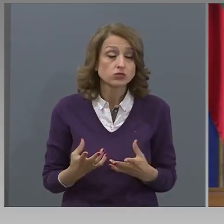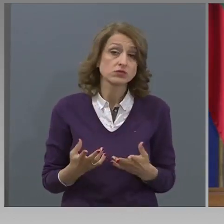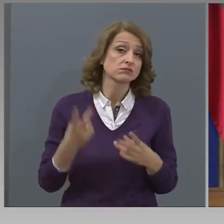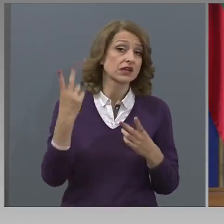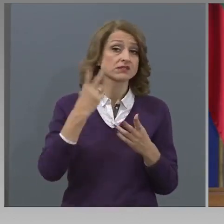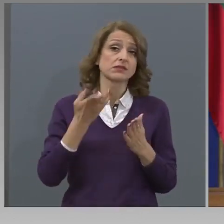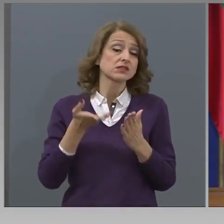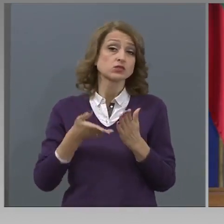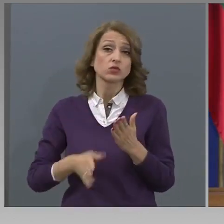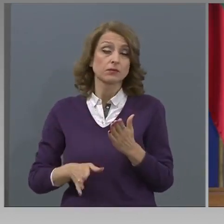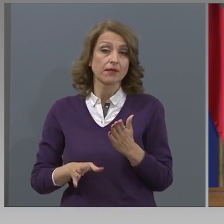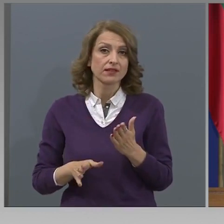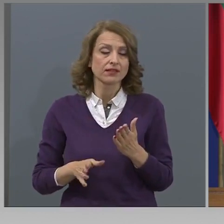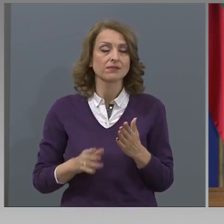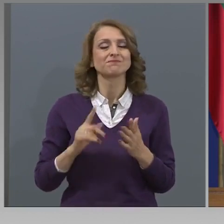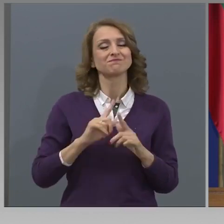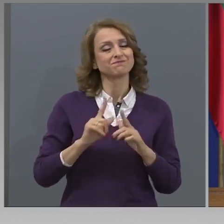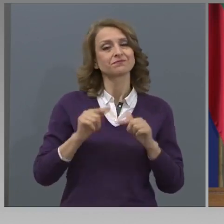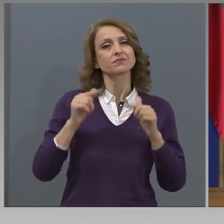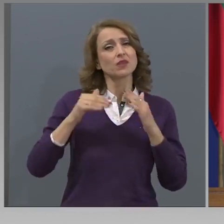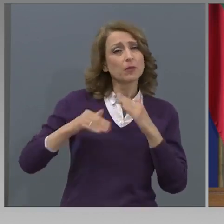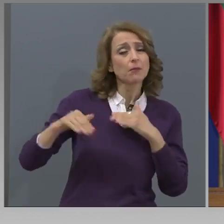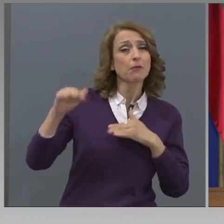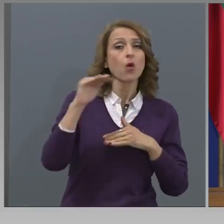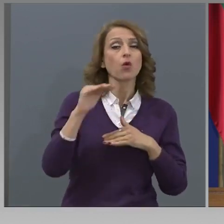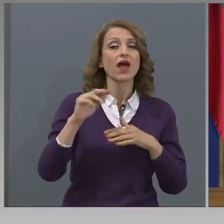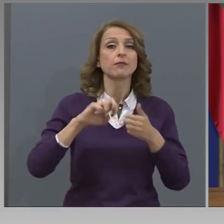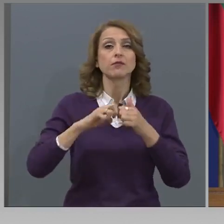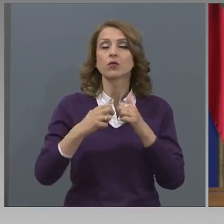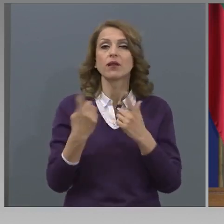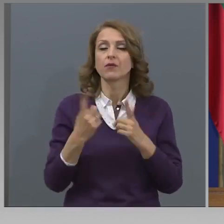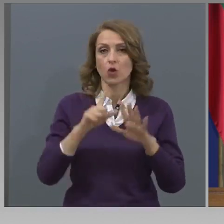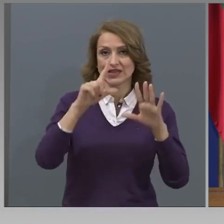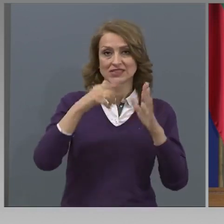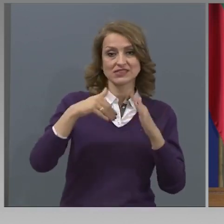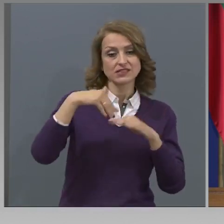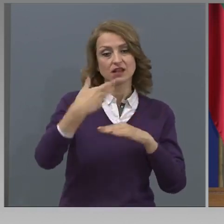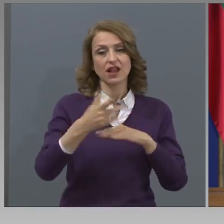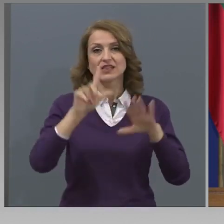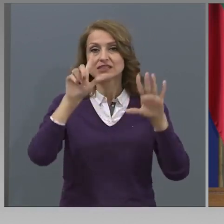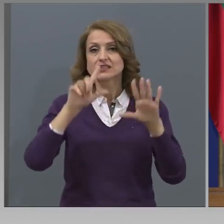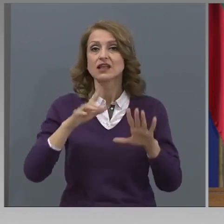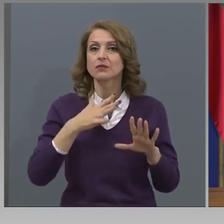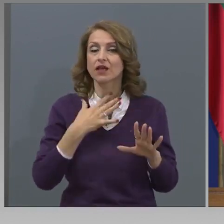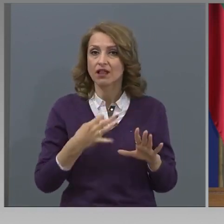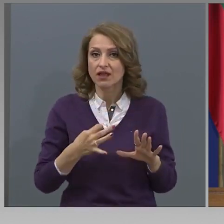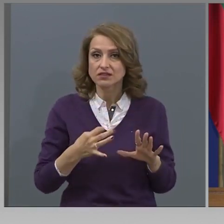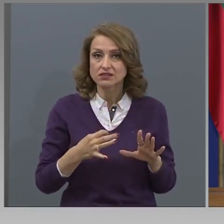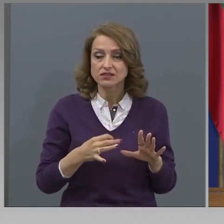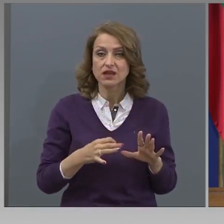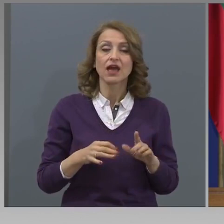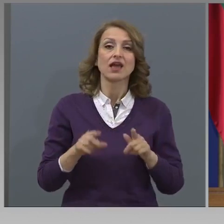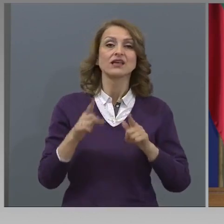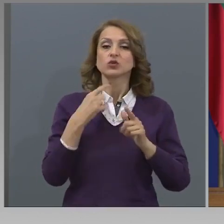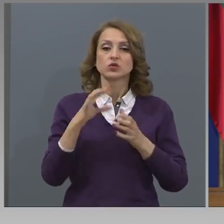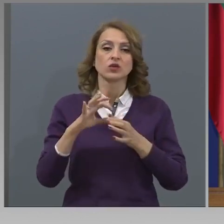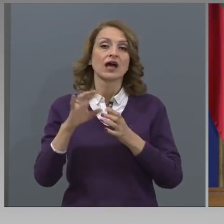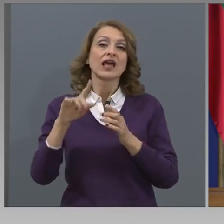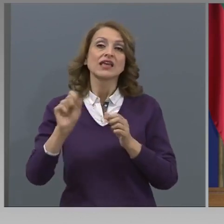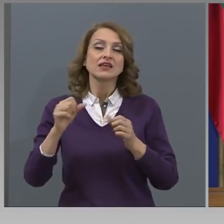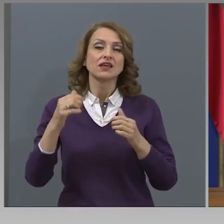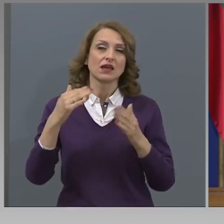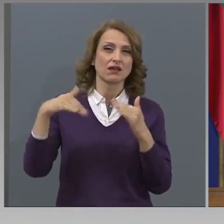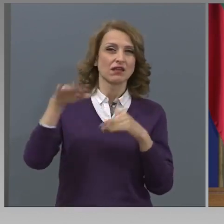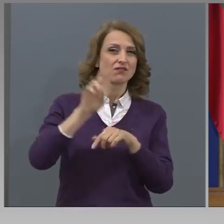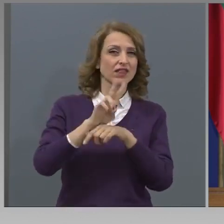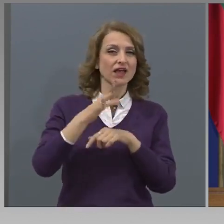няколко пъти казах е външно оценяване след седми клас, респективно държавните зрелост на изпитите, тъй като са свързани с кандидатстване. Но